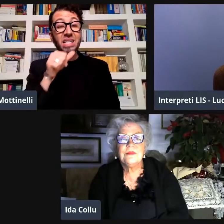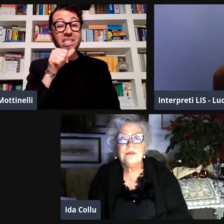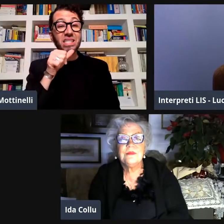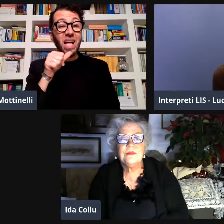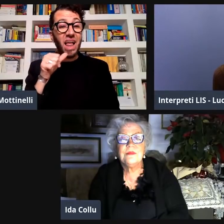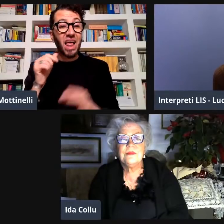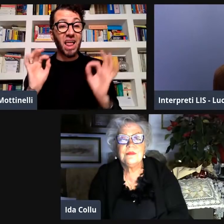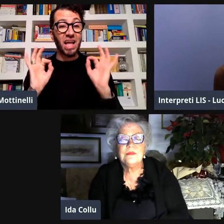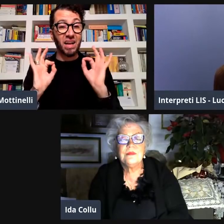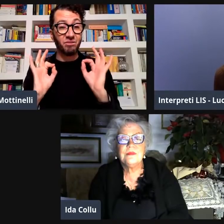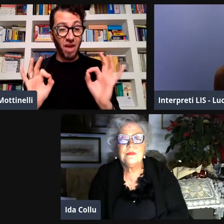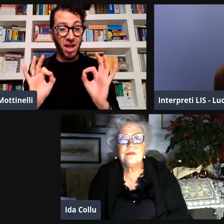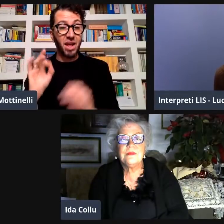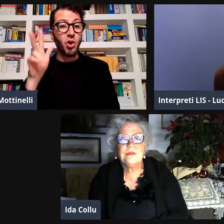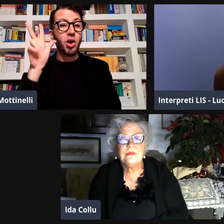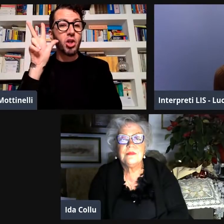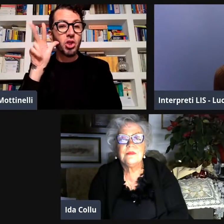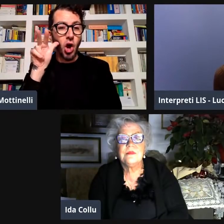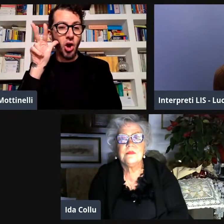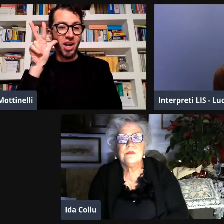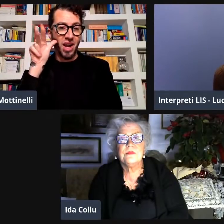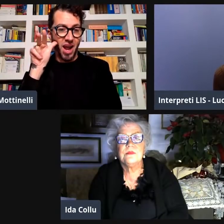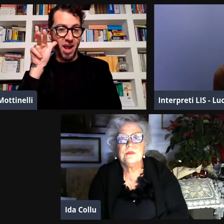detto che in Italia